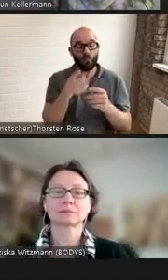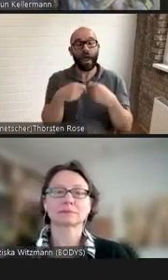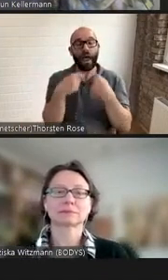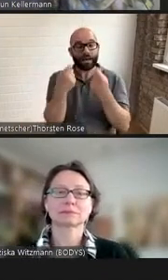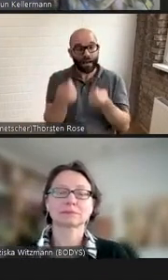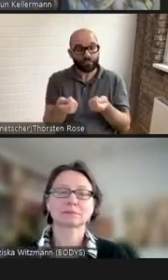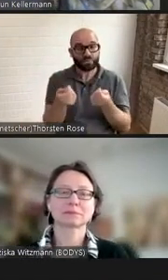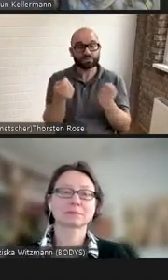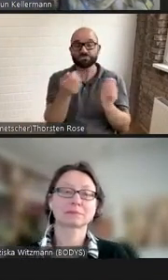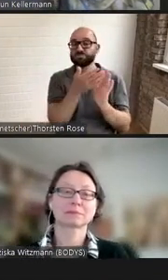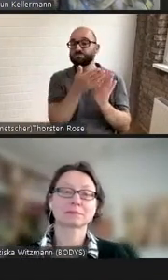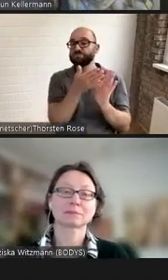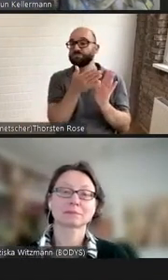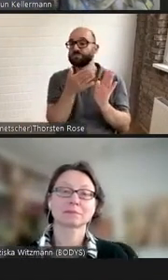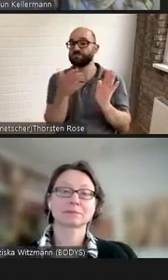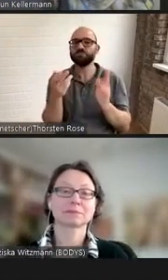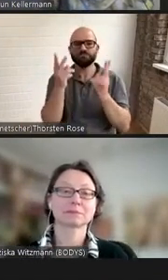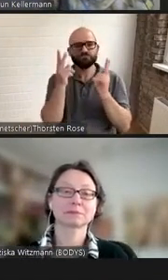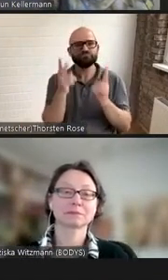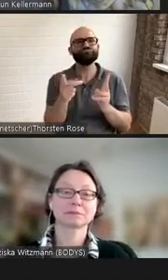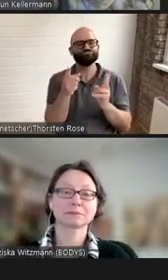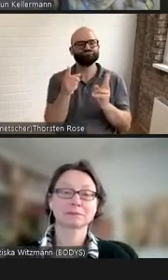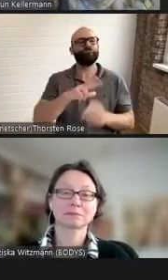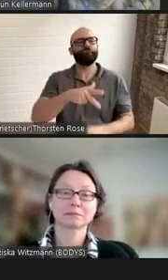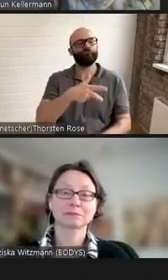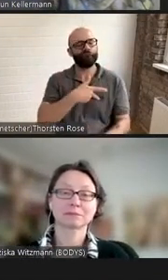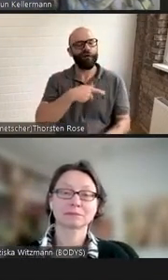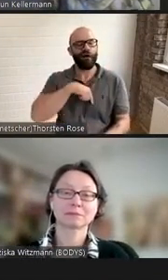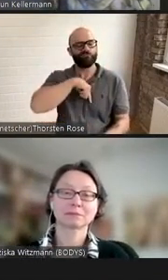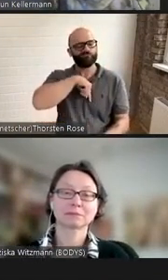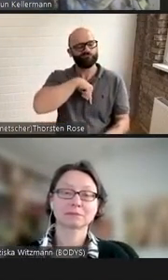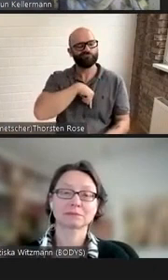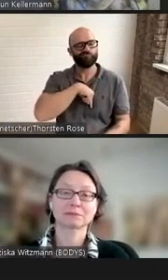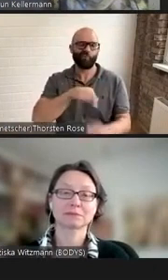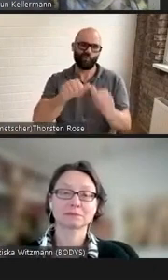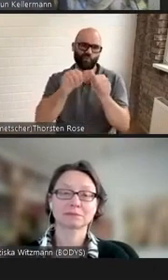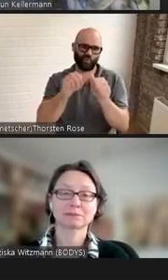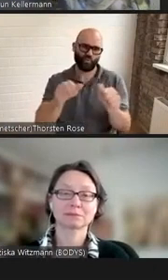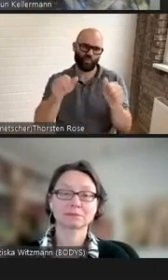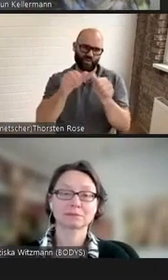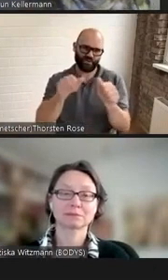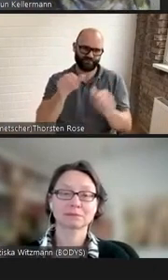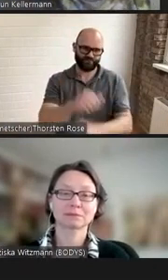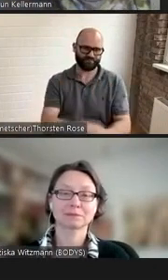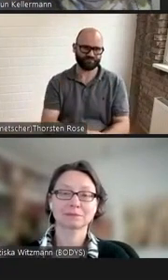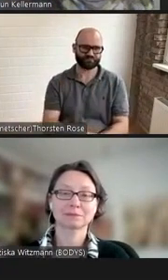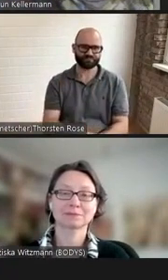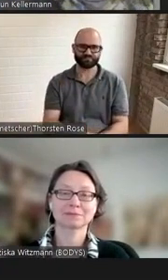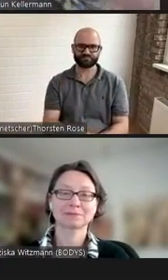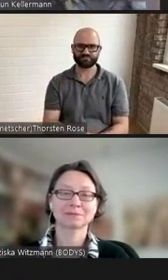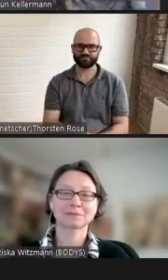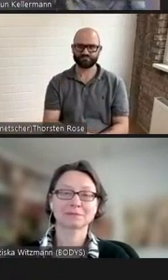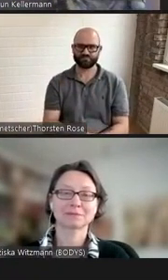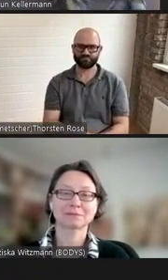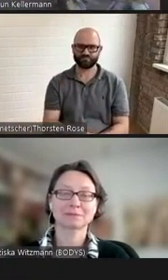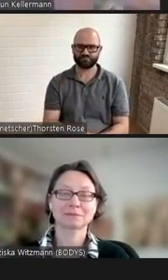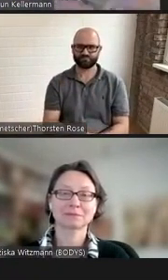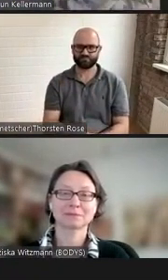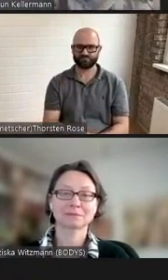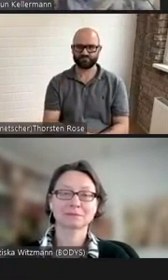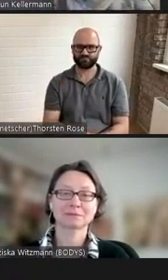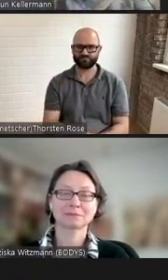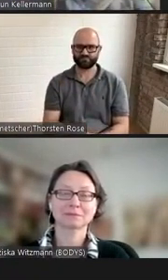und zeimten Glück gewesen ist, dass er sich zu schaffen wusste. Eben weil er